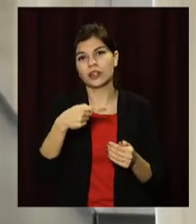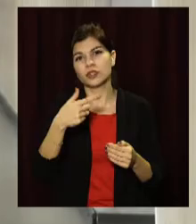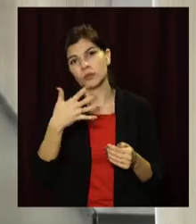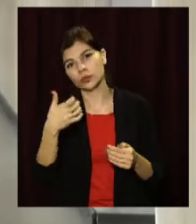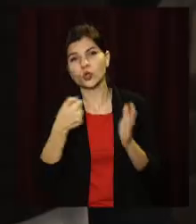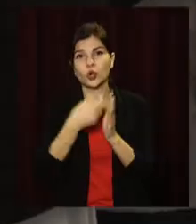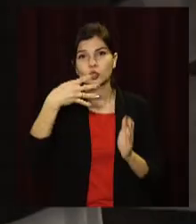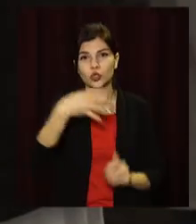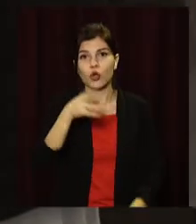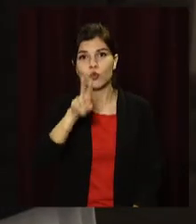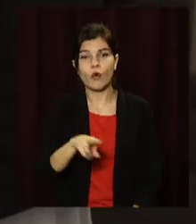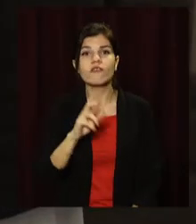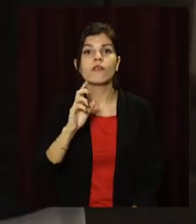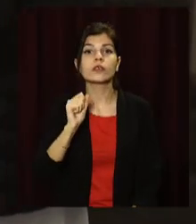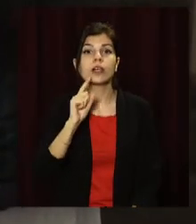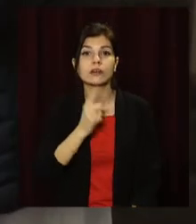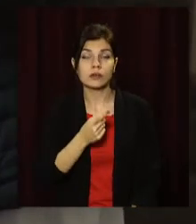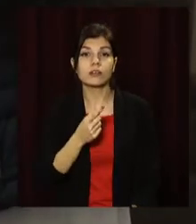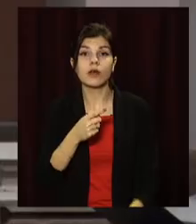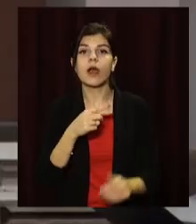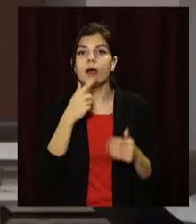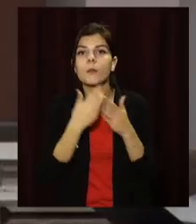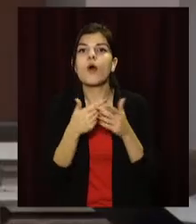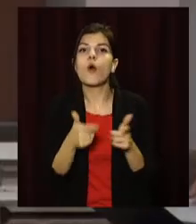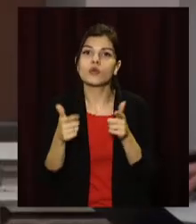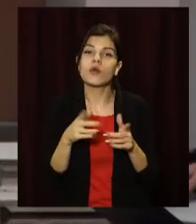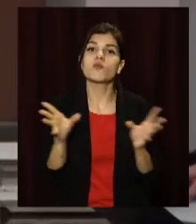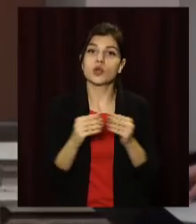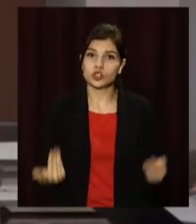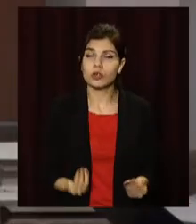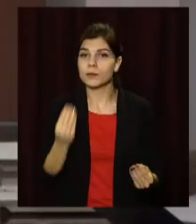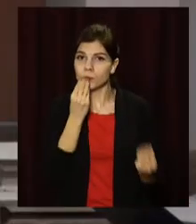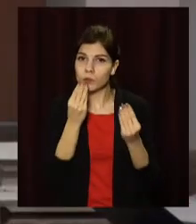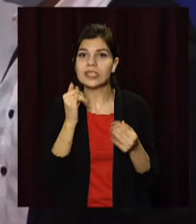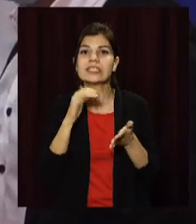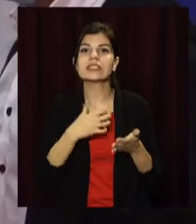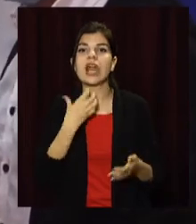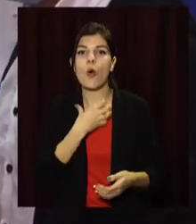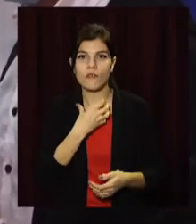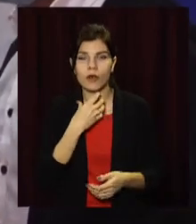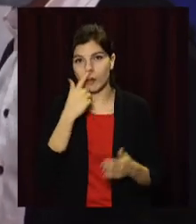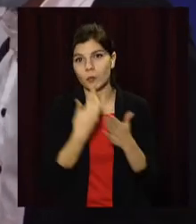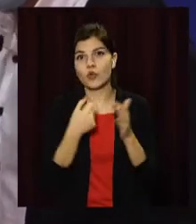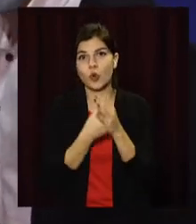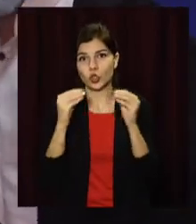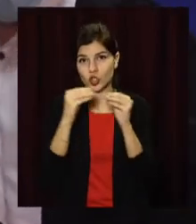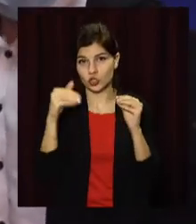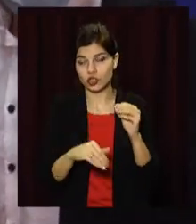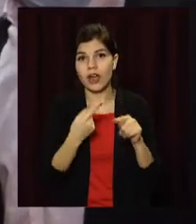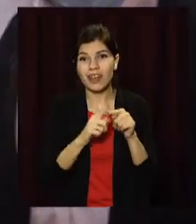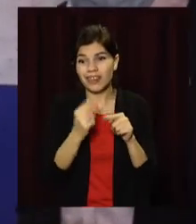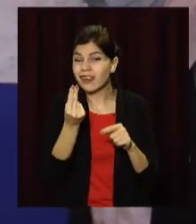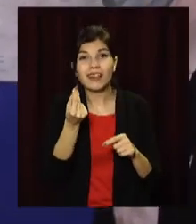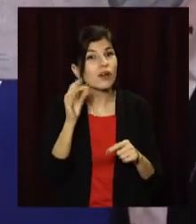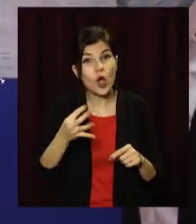чотирьох тисяч доларів щороку в залежності від напряму підготовки. Разом з проживанням, харчуванням та страховкою виходить до десяти тисяч. Це мізер